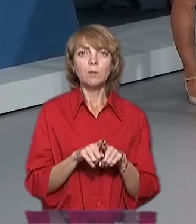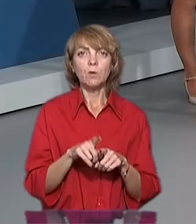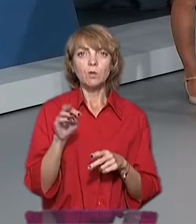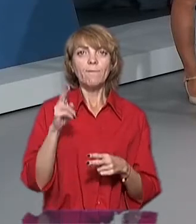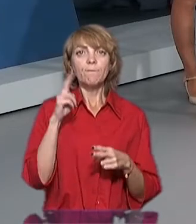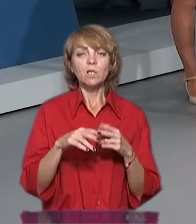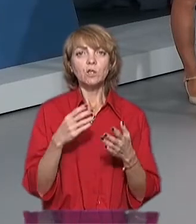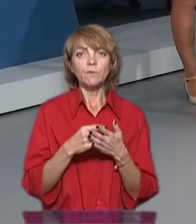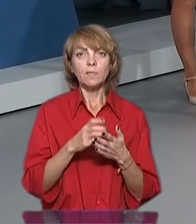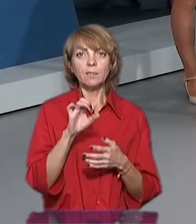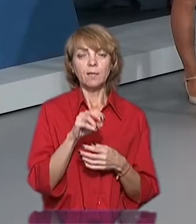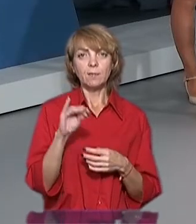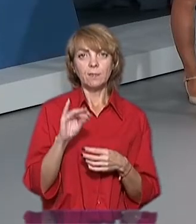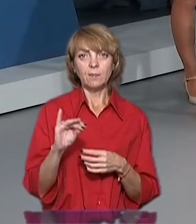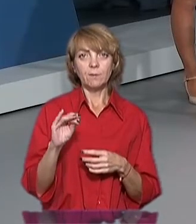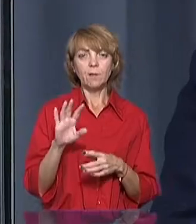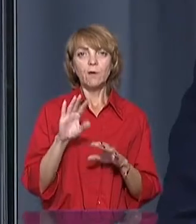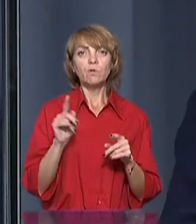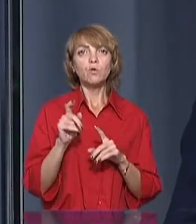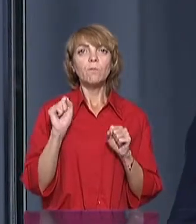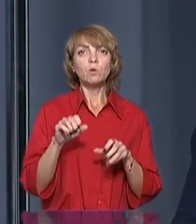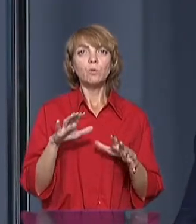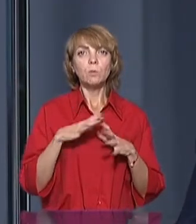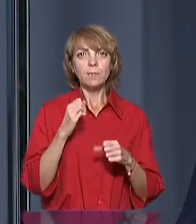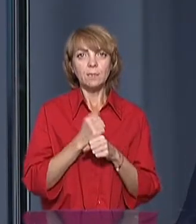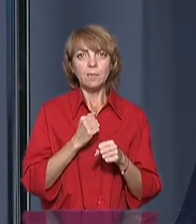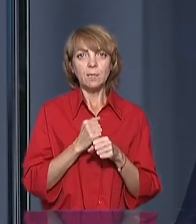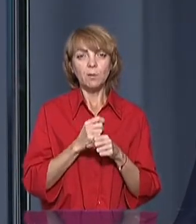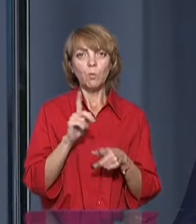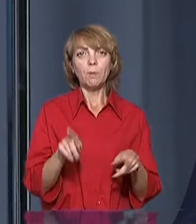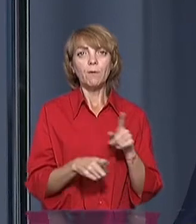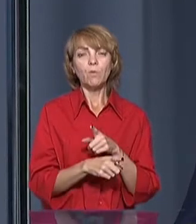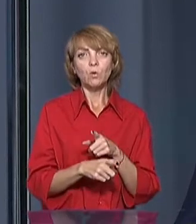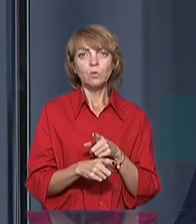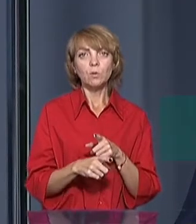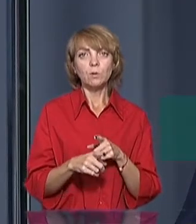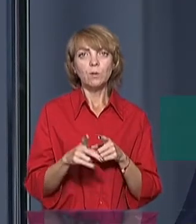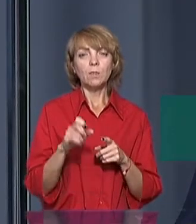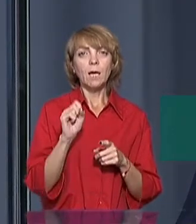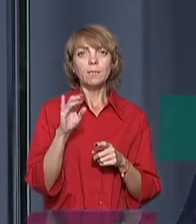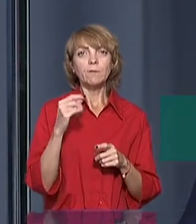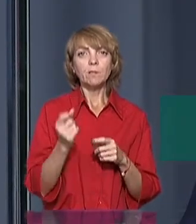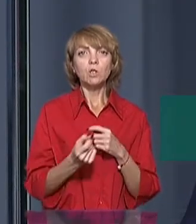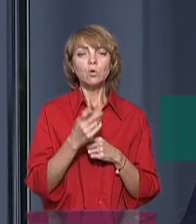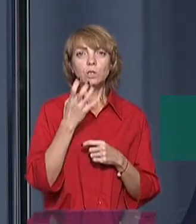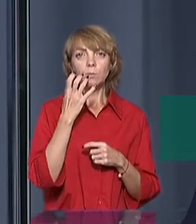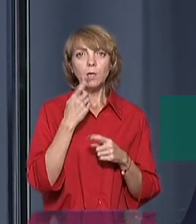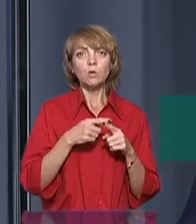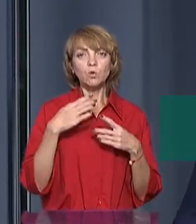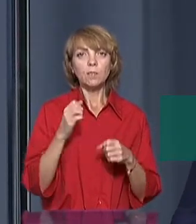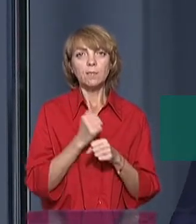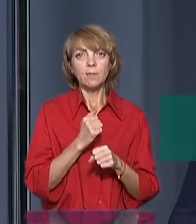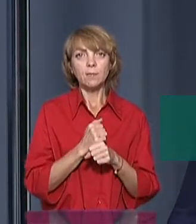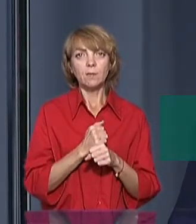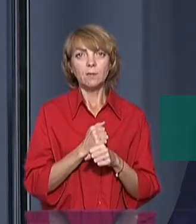фінішній своїй стадії. Все, що можливо було зробити по переводу на альтернативні істочники теплосудження, це вже зроблено.